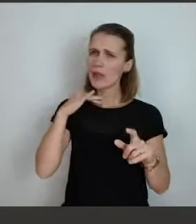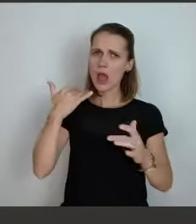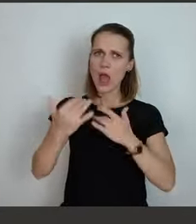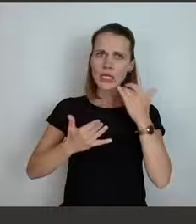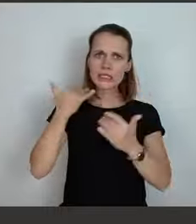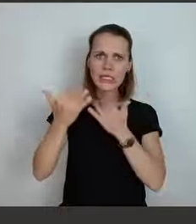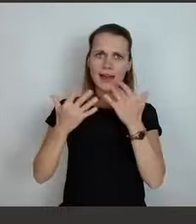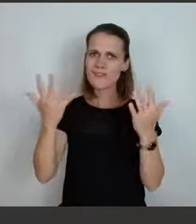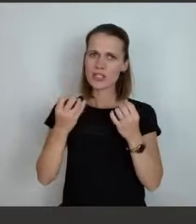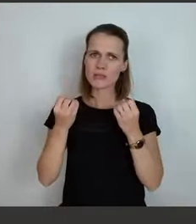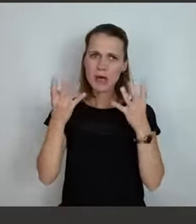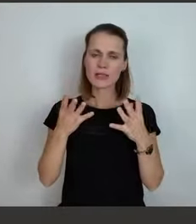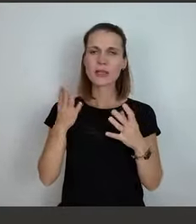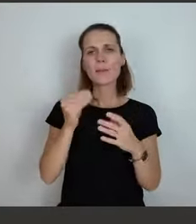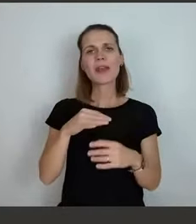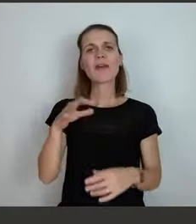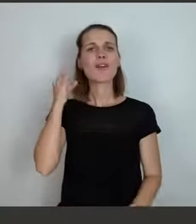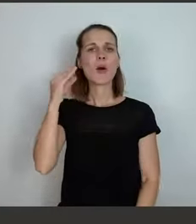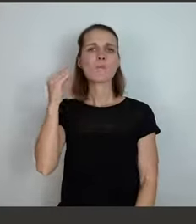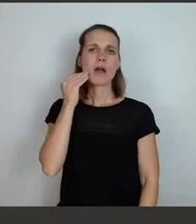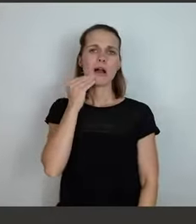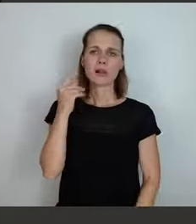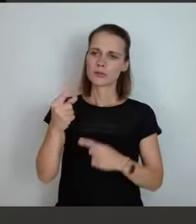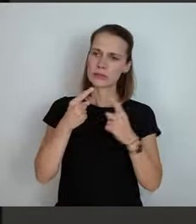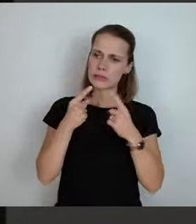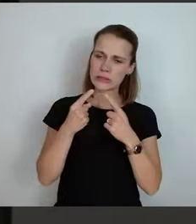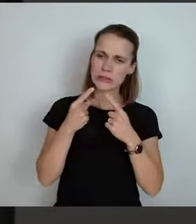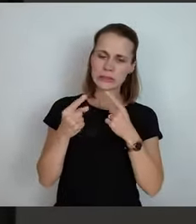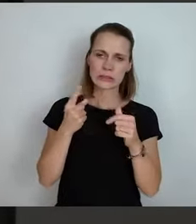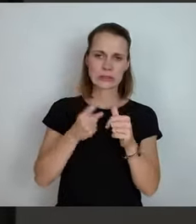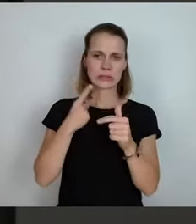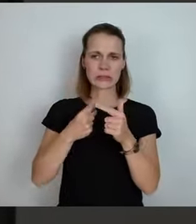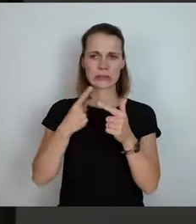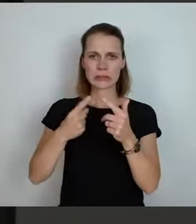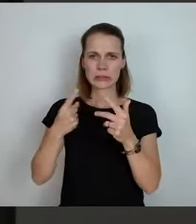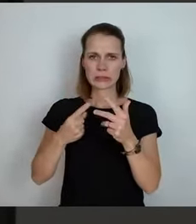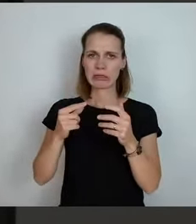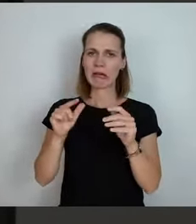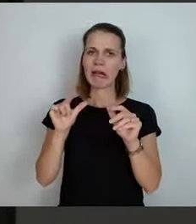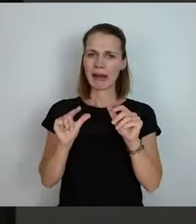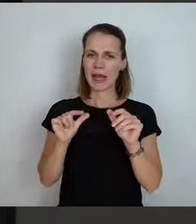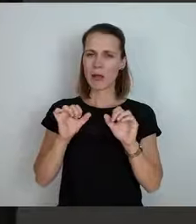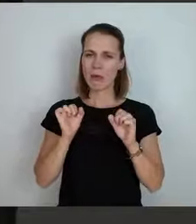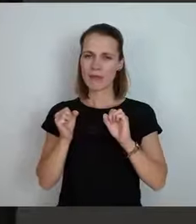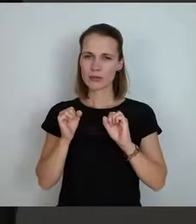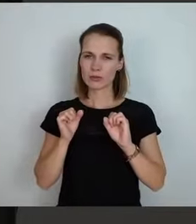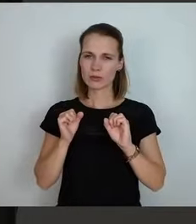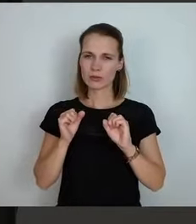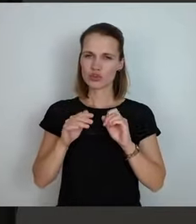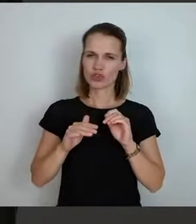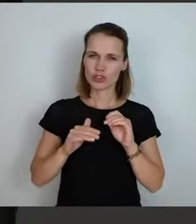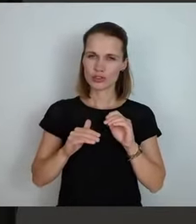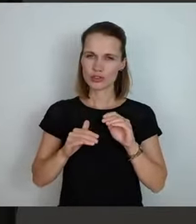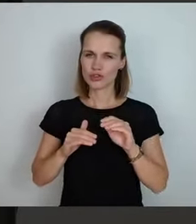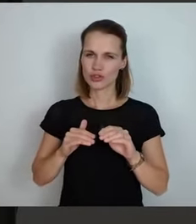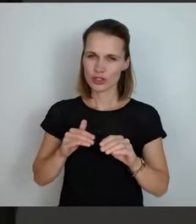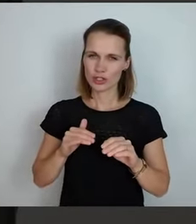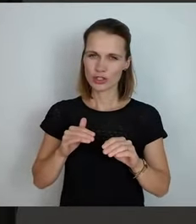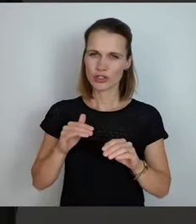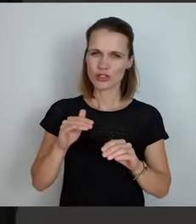wir haben mit der Kanzlerin gesprochen, mit allem drum und dran, wir haben kleine Bewegungen erzeugt, auch da eine romantische